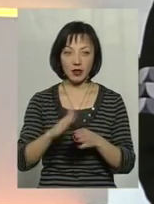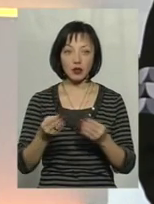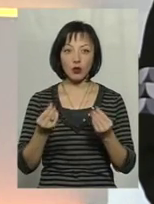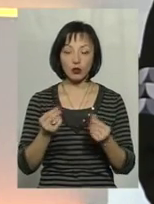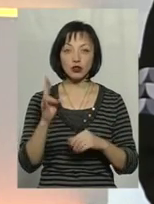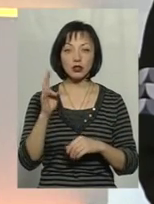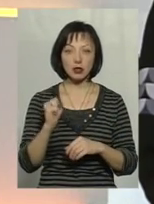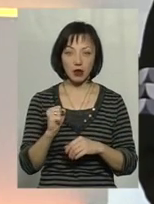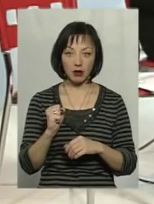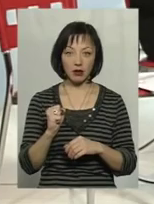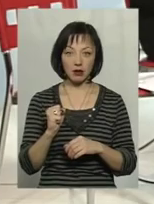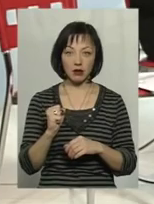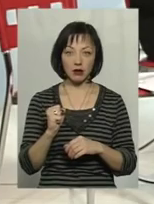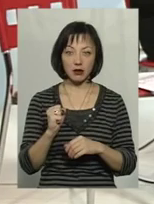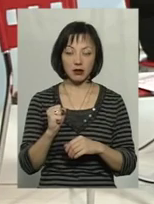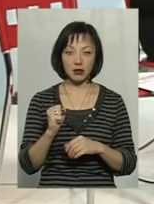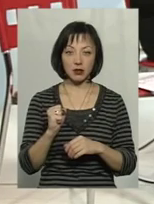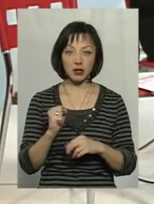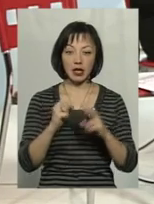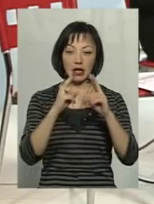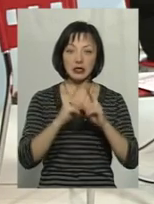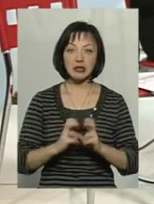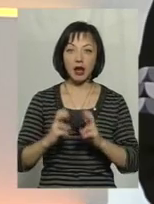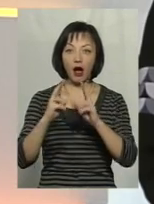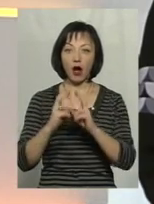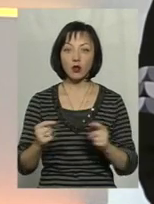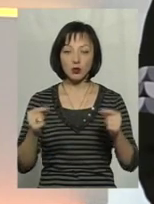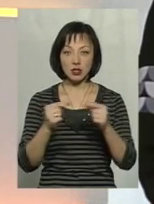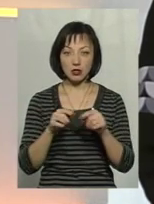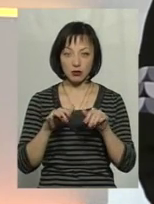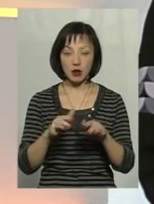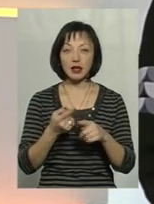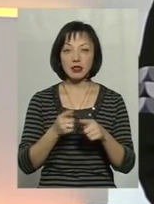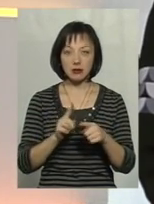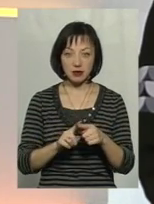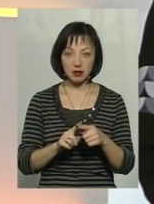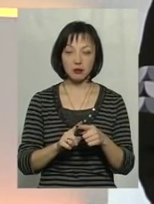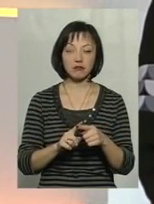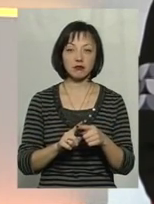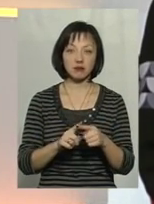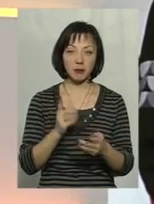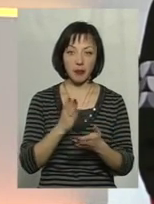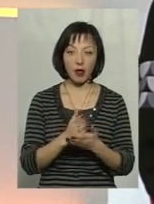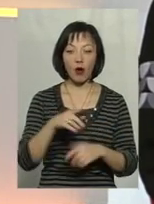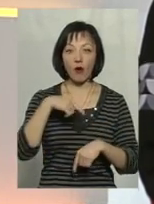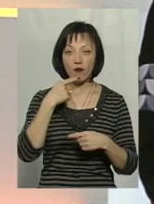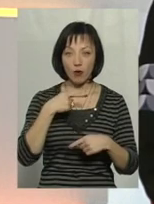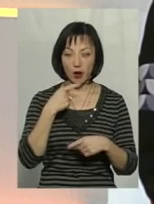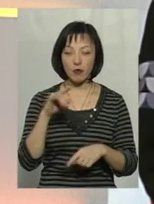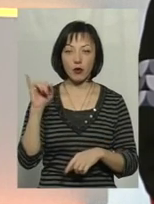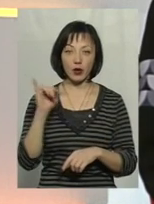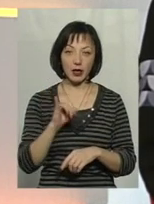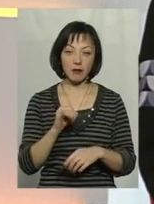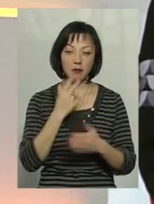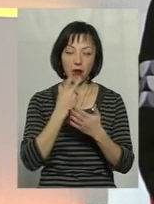кошти на діагностичні процедури. Так, і вони про це звучать, ми про це говоримо, і